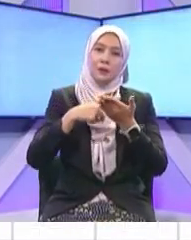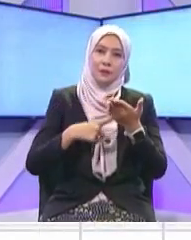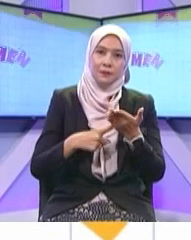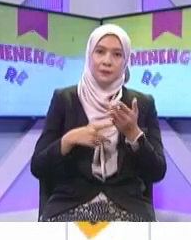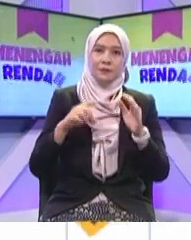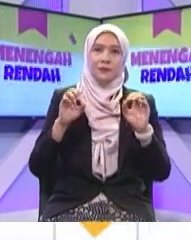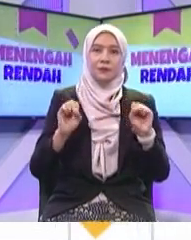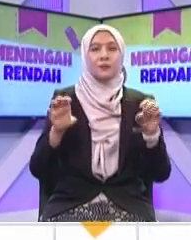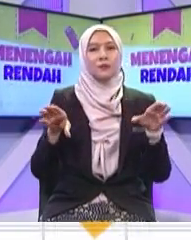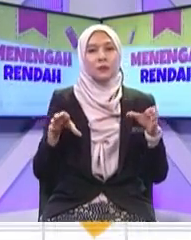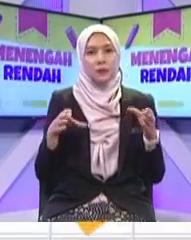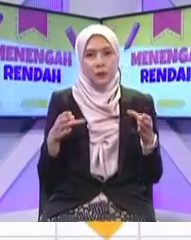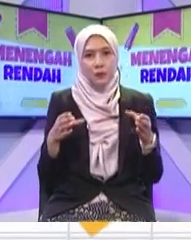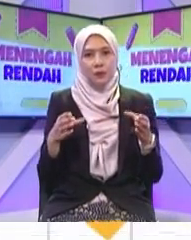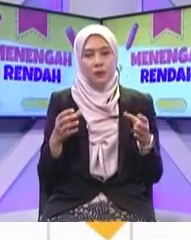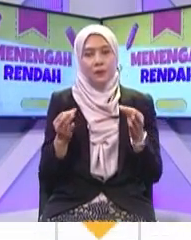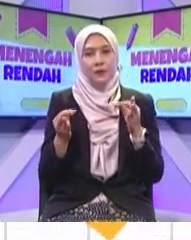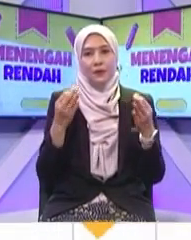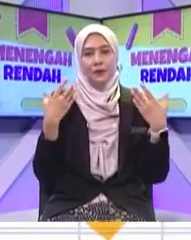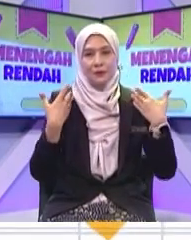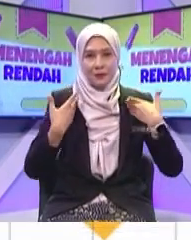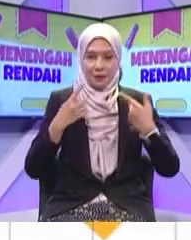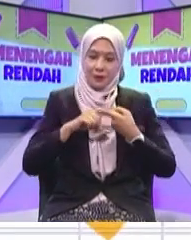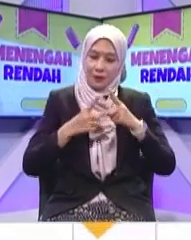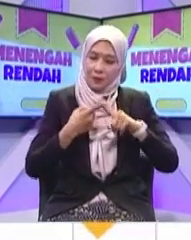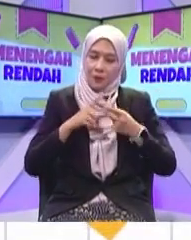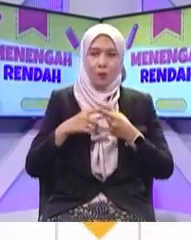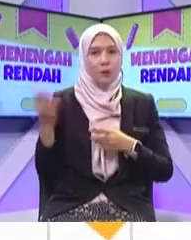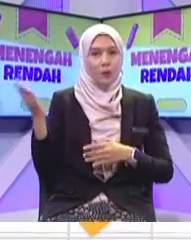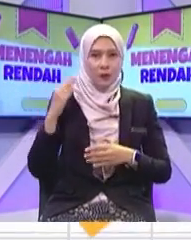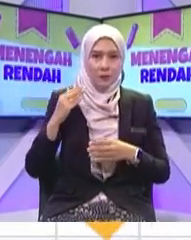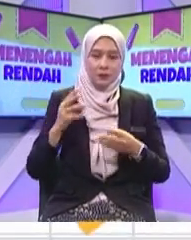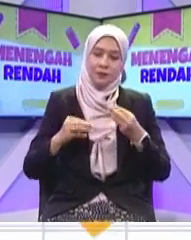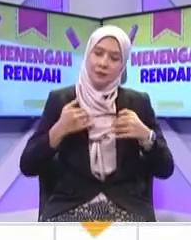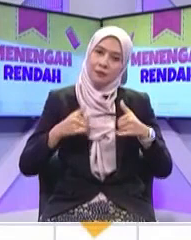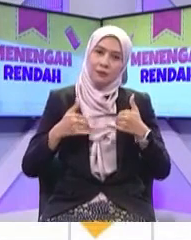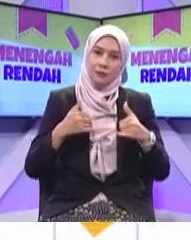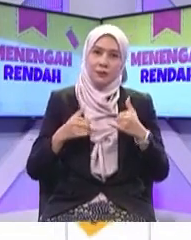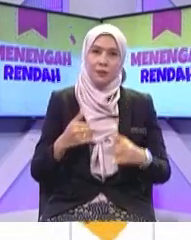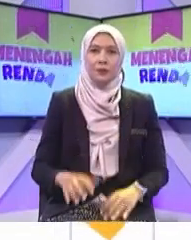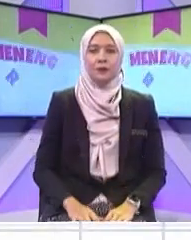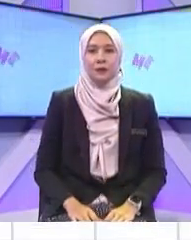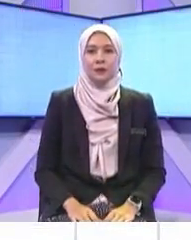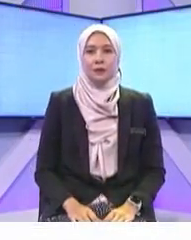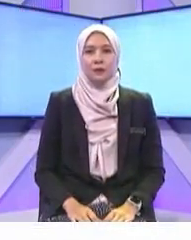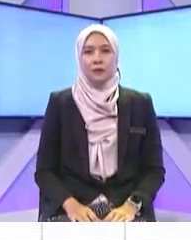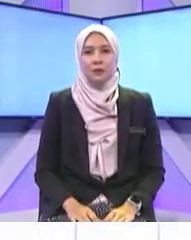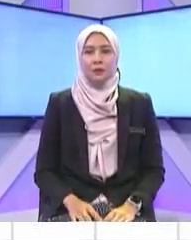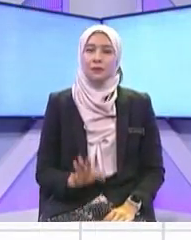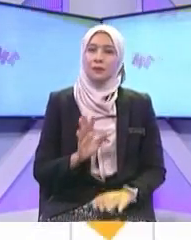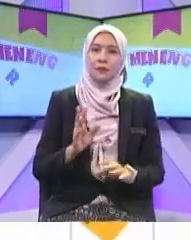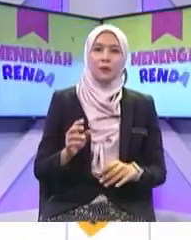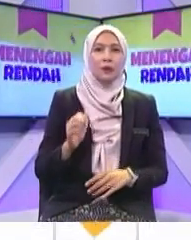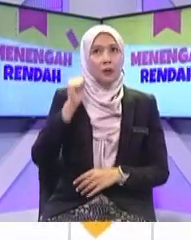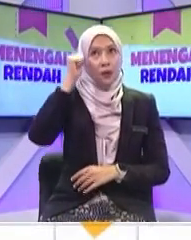sekiranya ada rakan mengajak bermain permainan video dalam talian ni sehingga lewat malam malam kura pagi esok